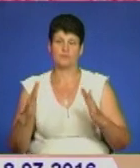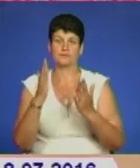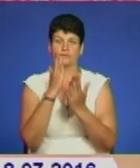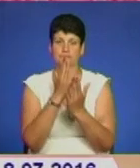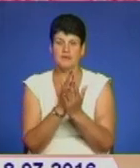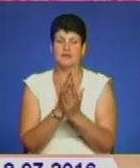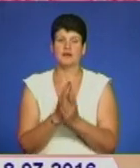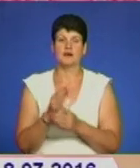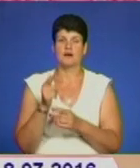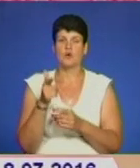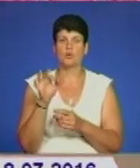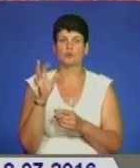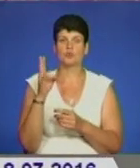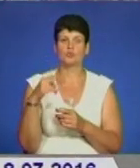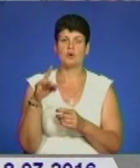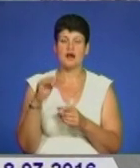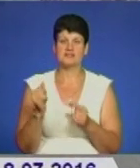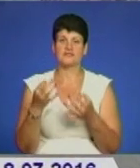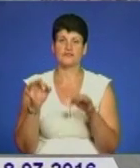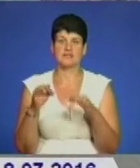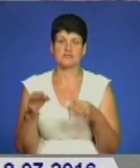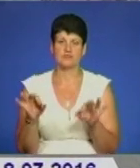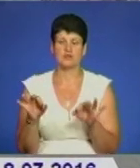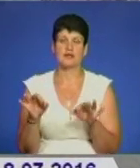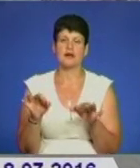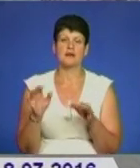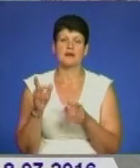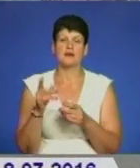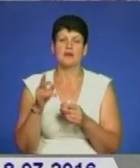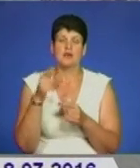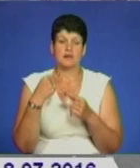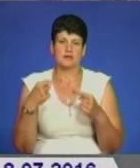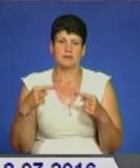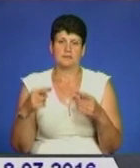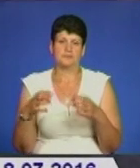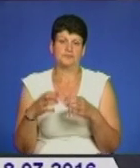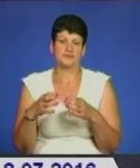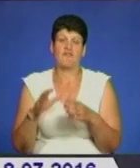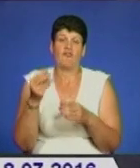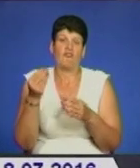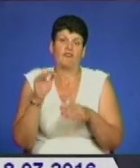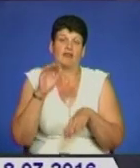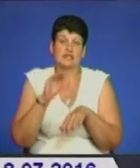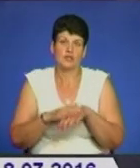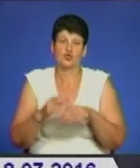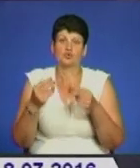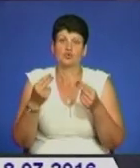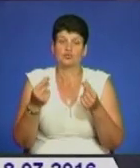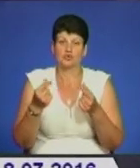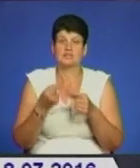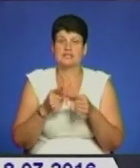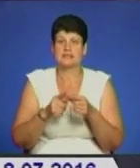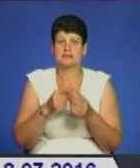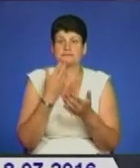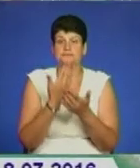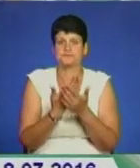-визволителя від колонізації. Нігерійська найра із зображенням місцевих племен. Фактично грошові знаки, як візитка країни.